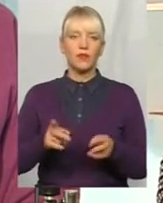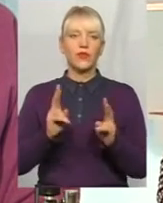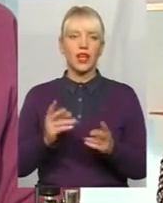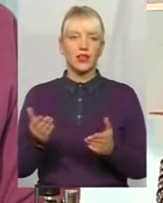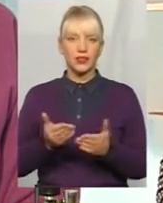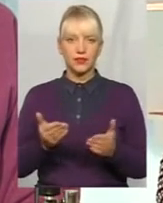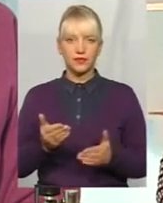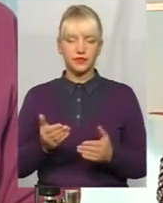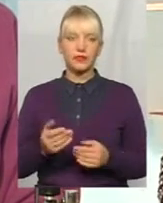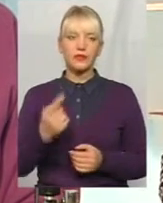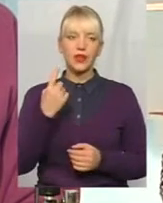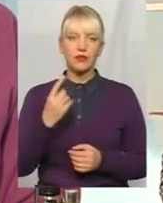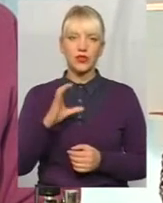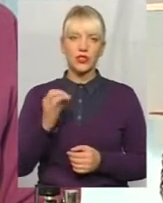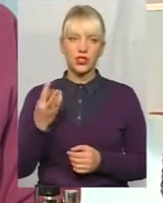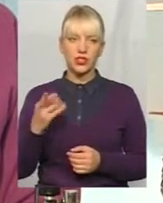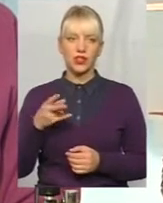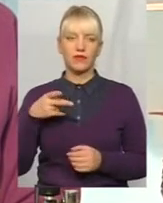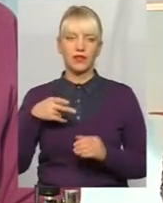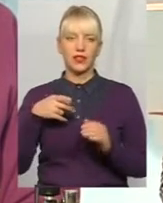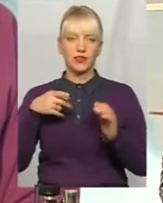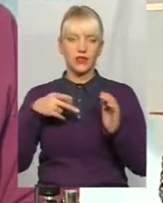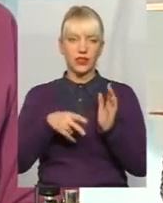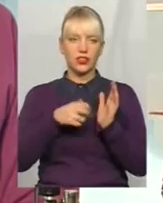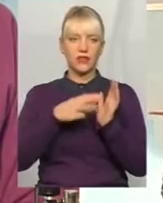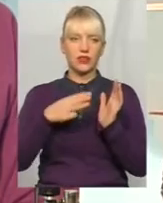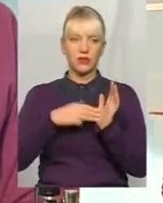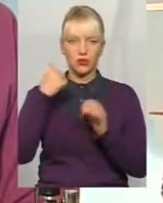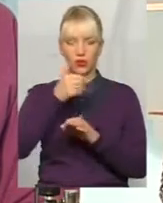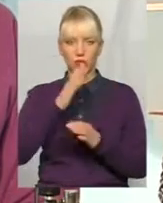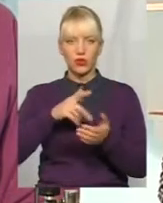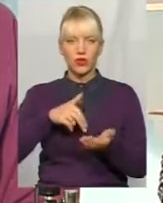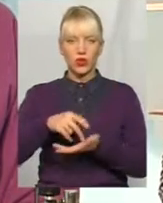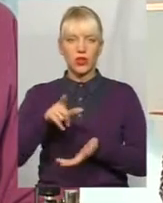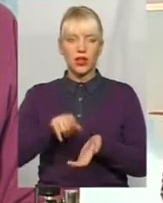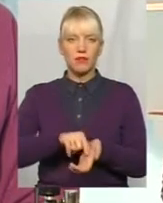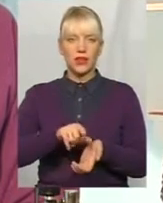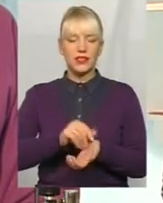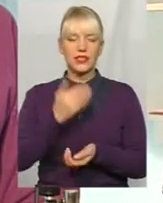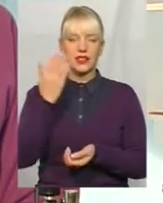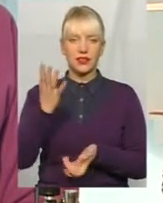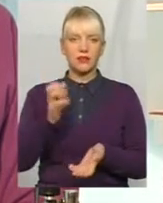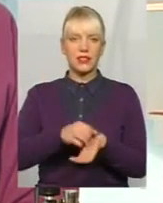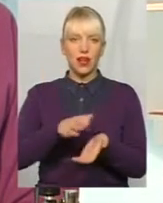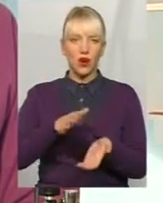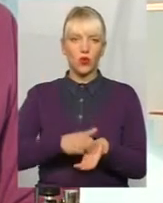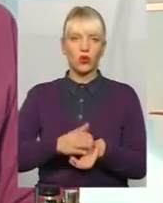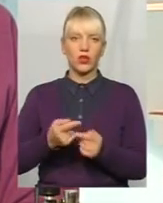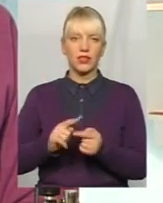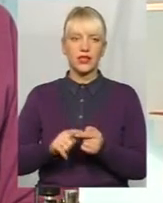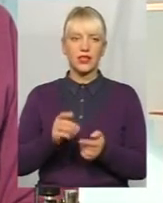з 1 січня 2018 року будуть виходити на пенсію, і їм зарахується стаж.